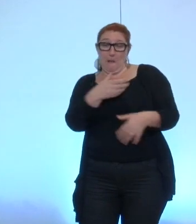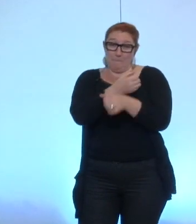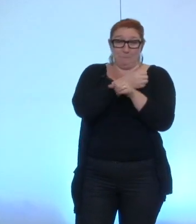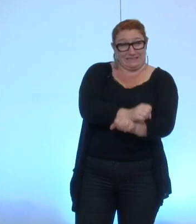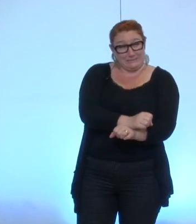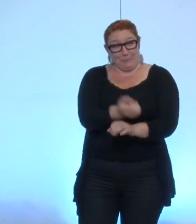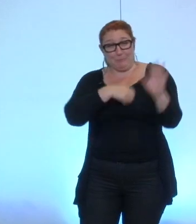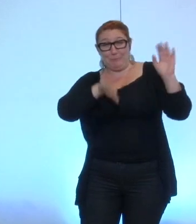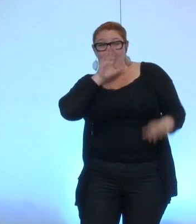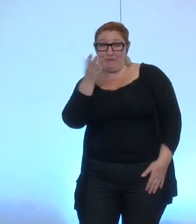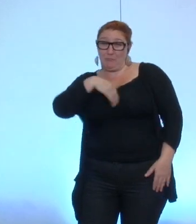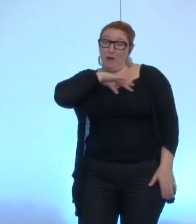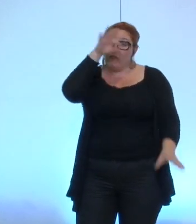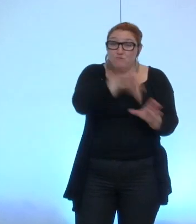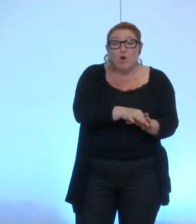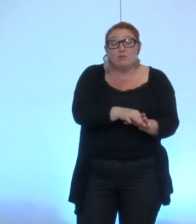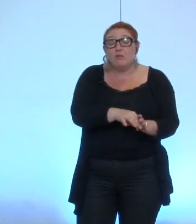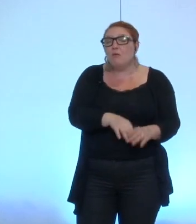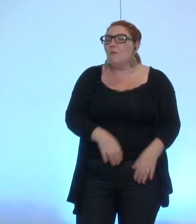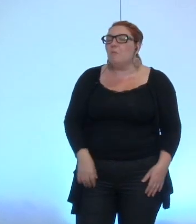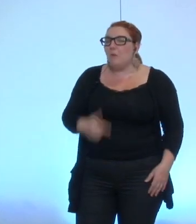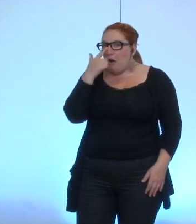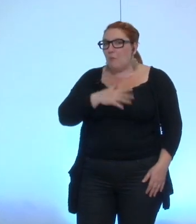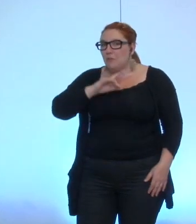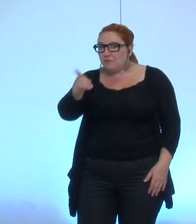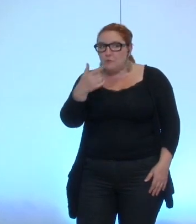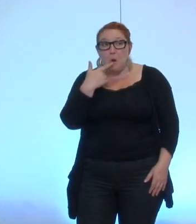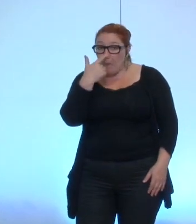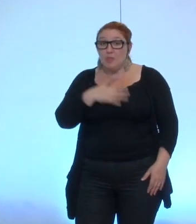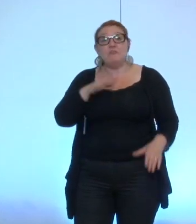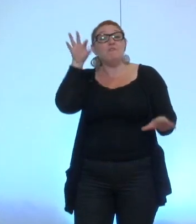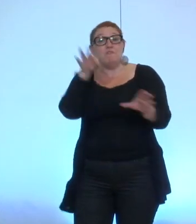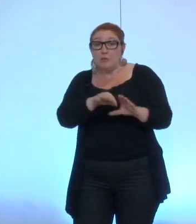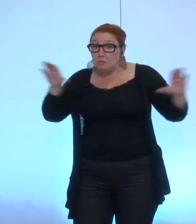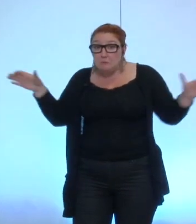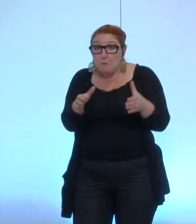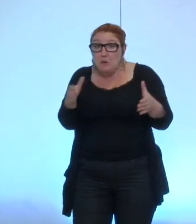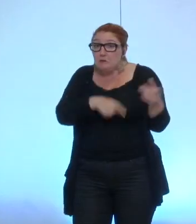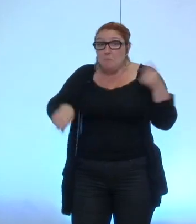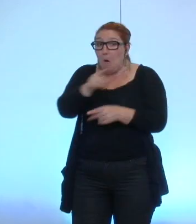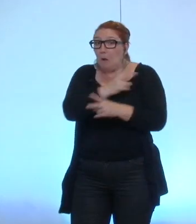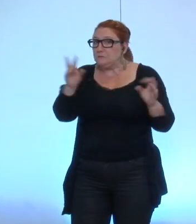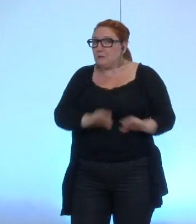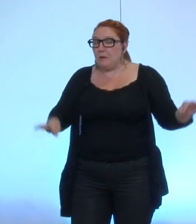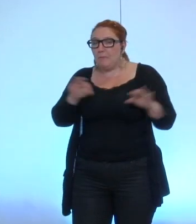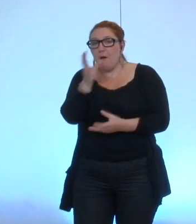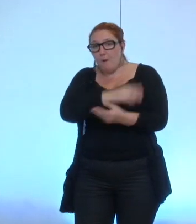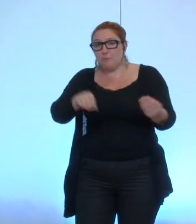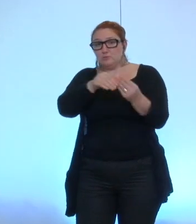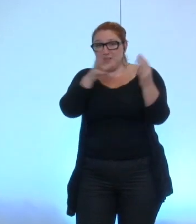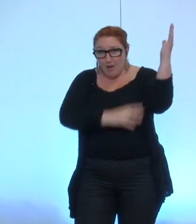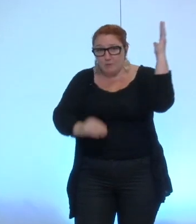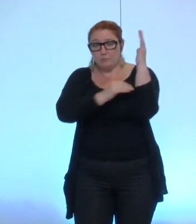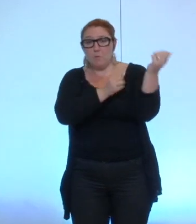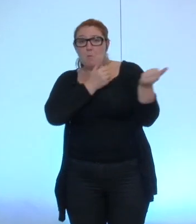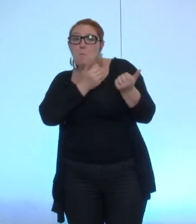qu'on aurait voté ce genre de choses je ne vois pas en quoi ça nous mettrait en difficulté collectivement je pense que en plus la proposition d'amendement qui est faite là est